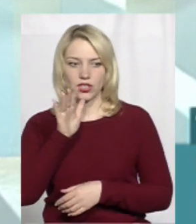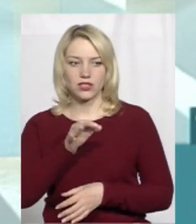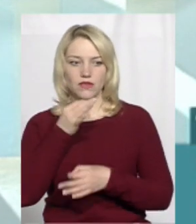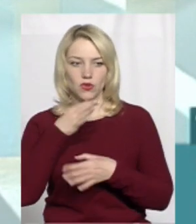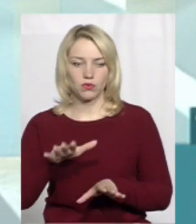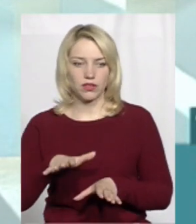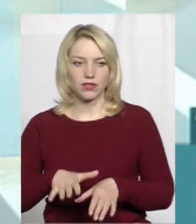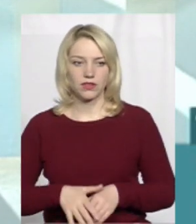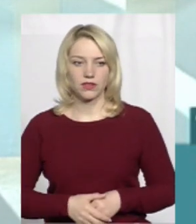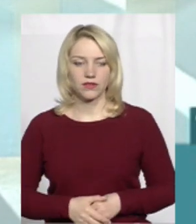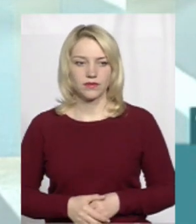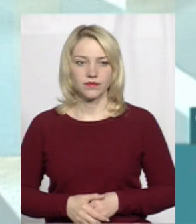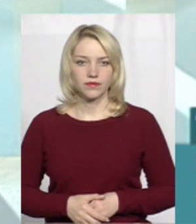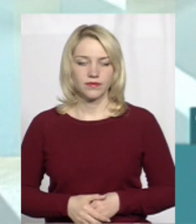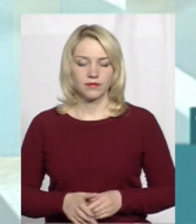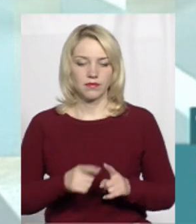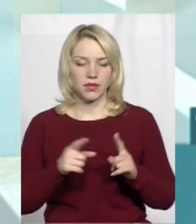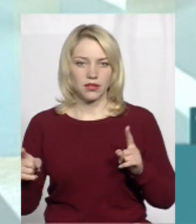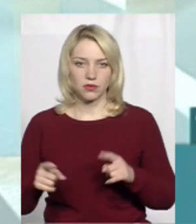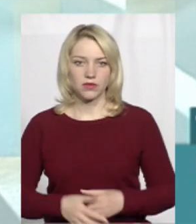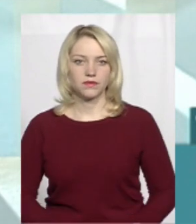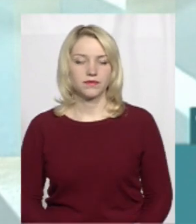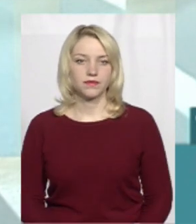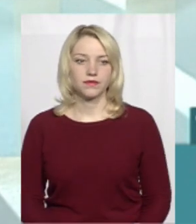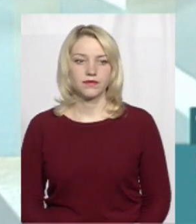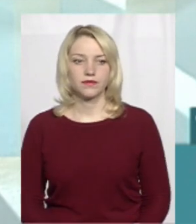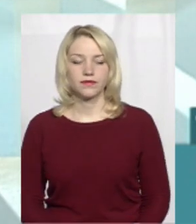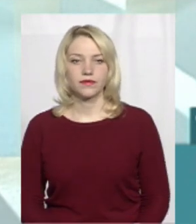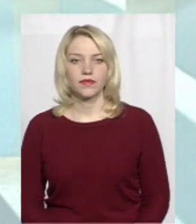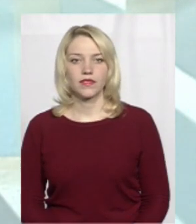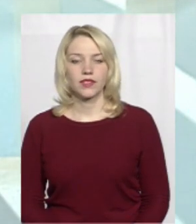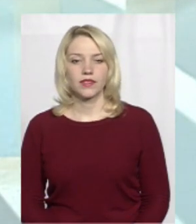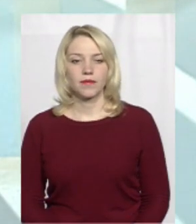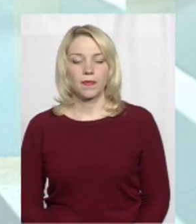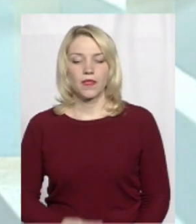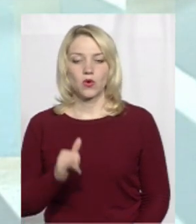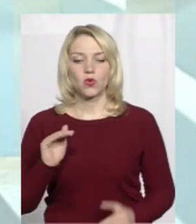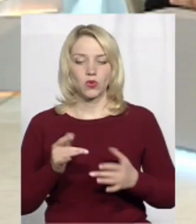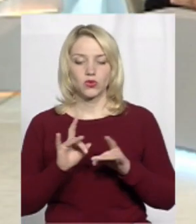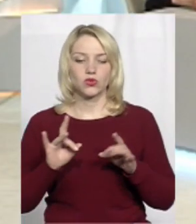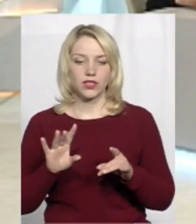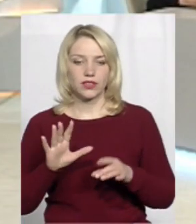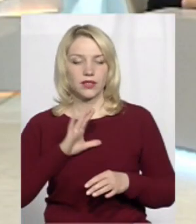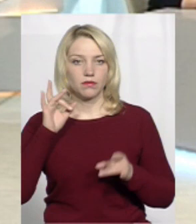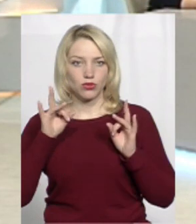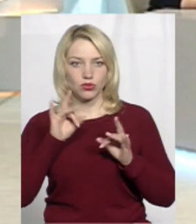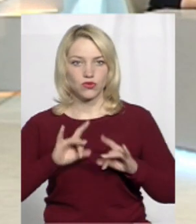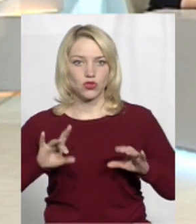будь-який період. Пане Михайло, у сюжеті прозвучало, що